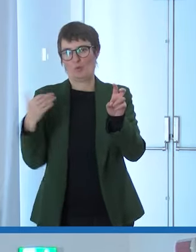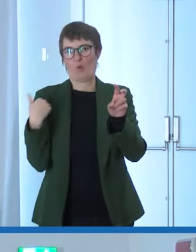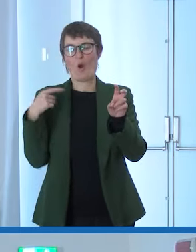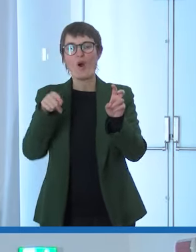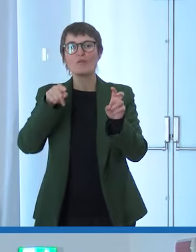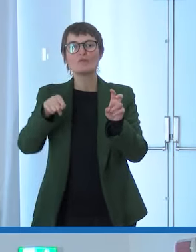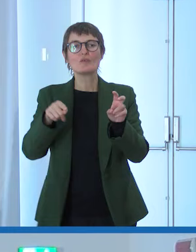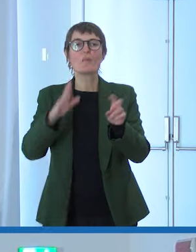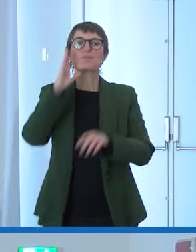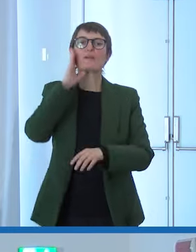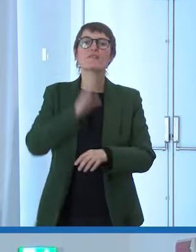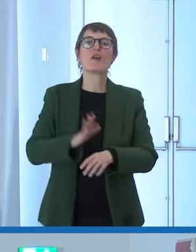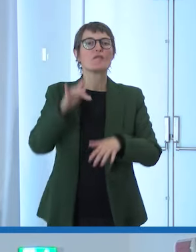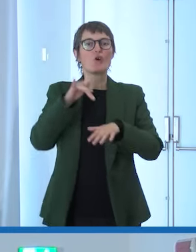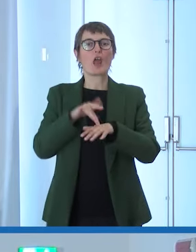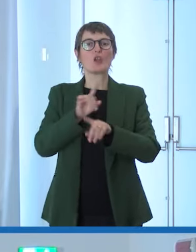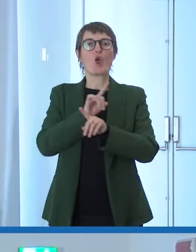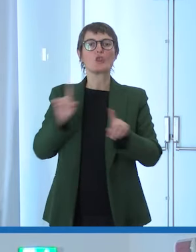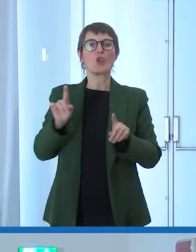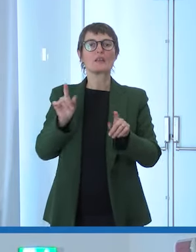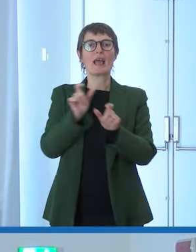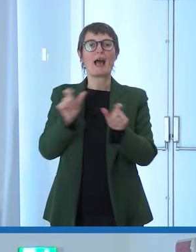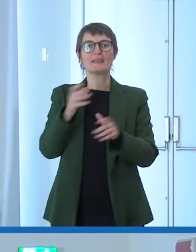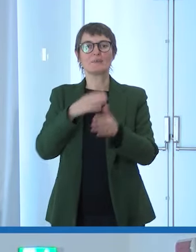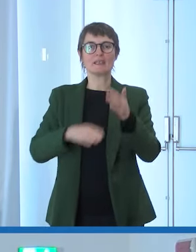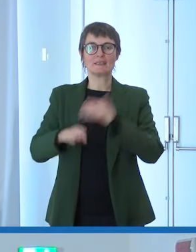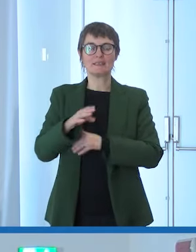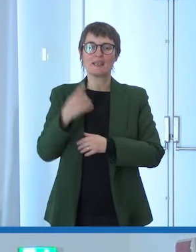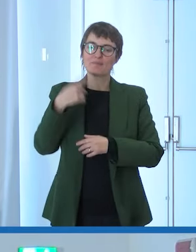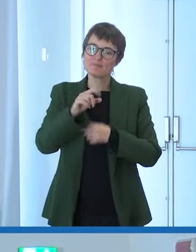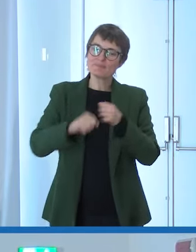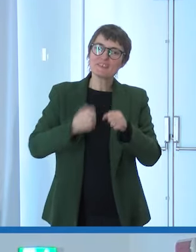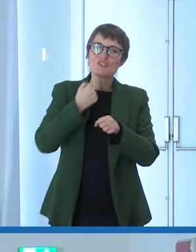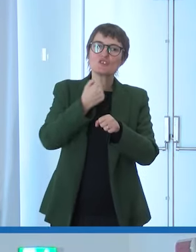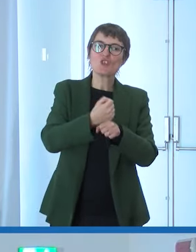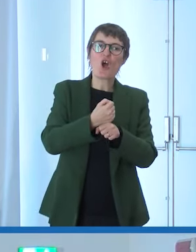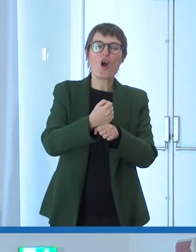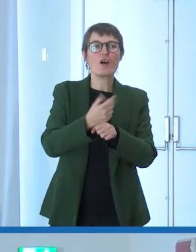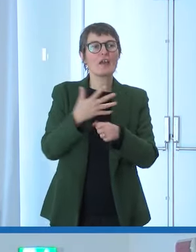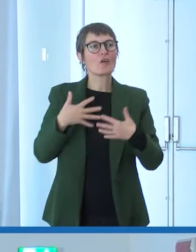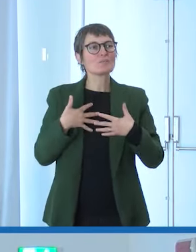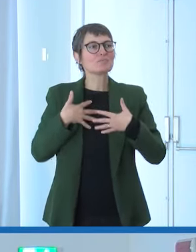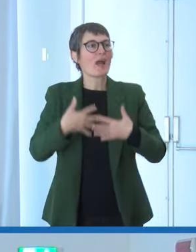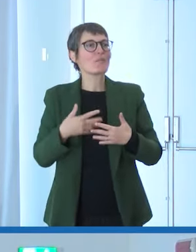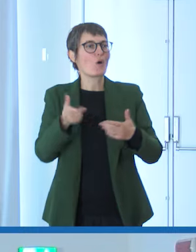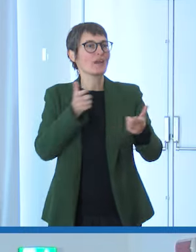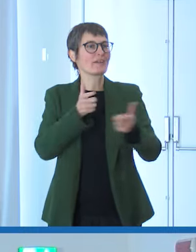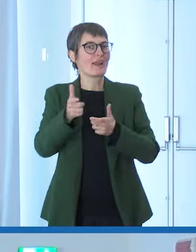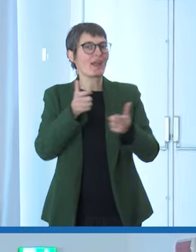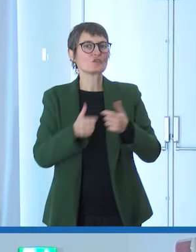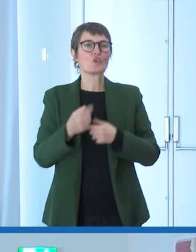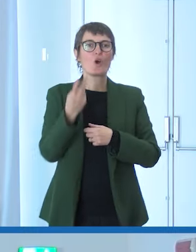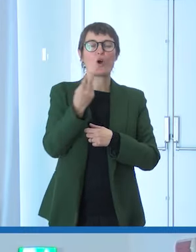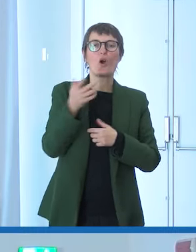parlo ancora più specificatamente di un rapporto fra due ragazzi in carrozzina che purtroppo il loro amore che nasce